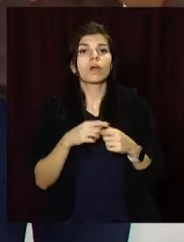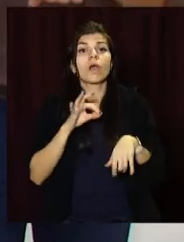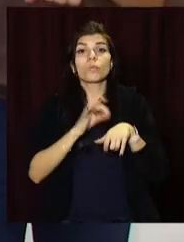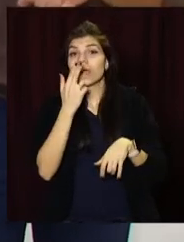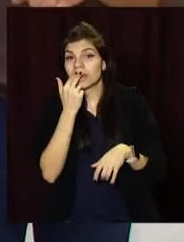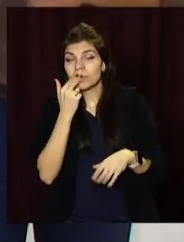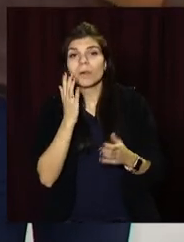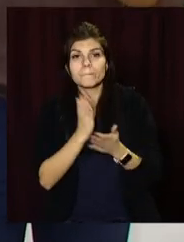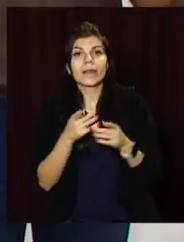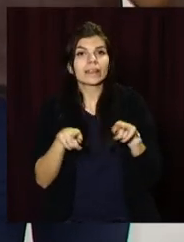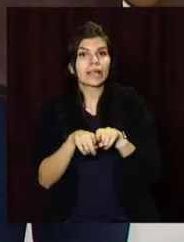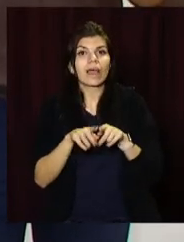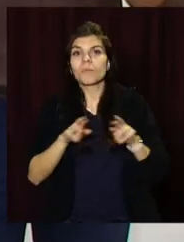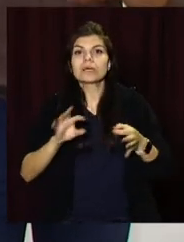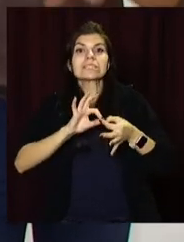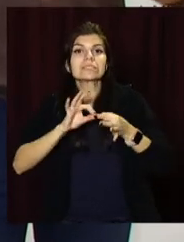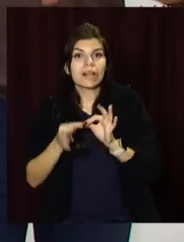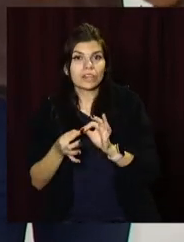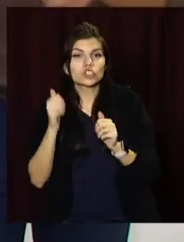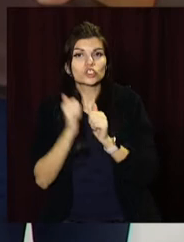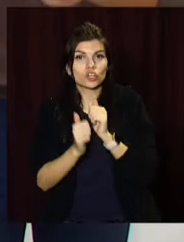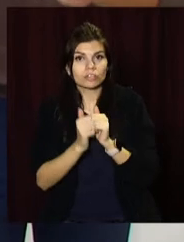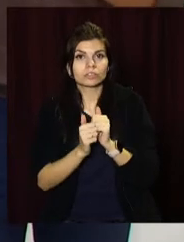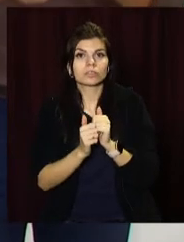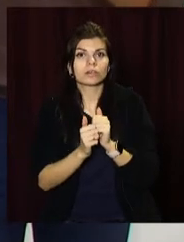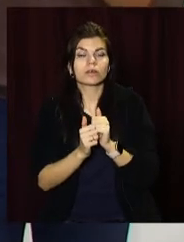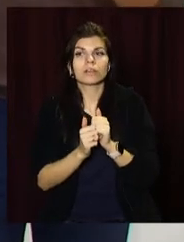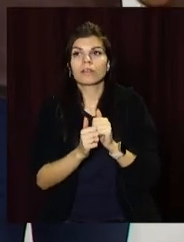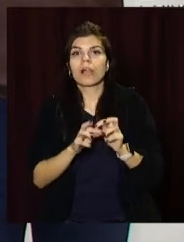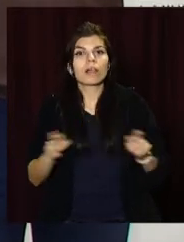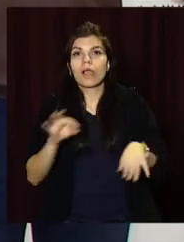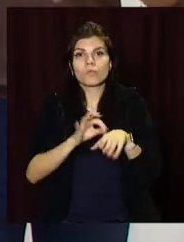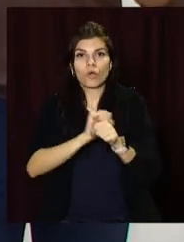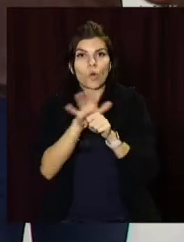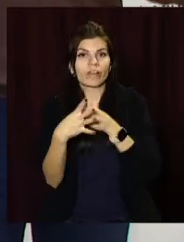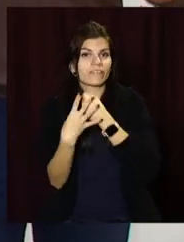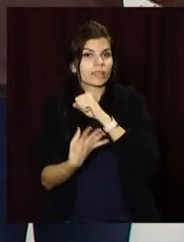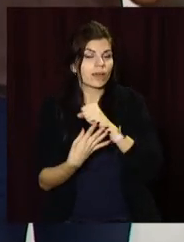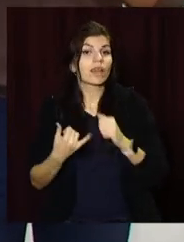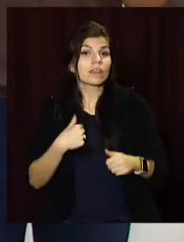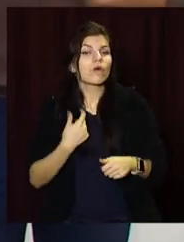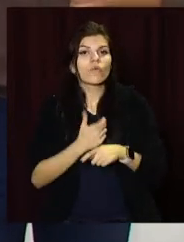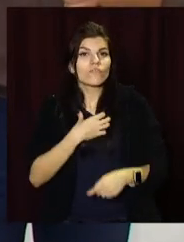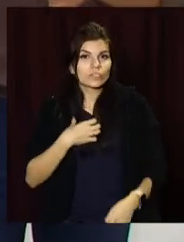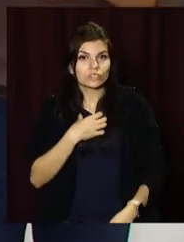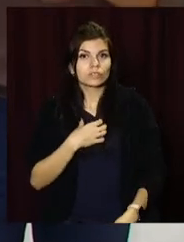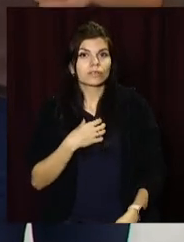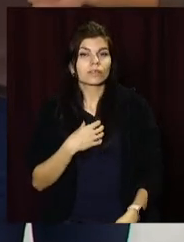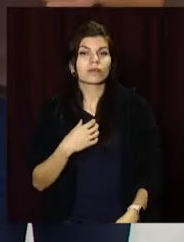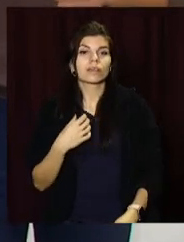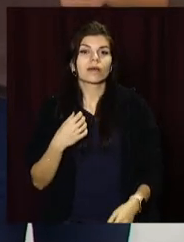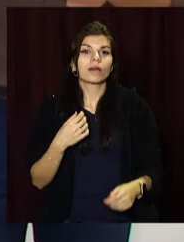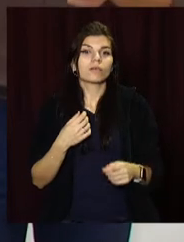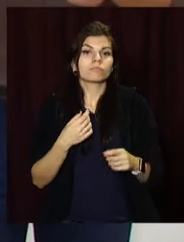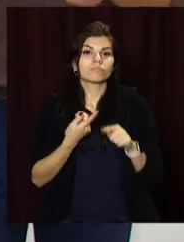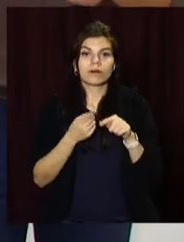на грип мають такі ж саме ускладнення дуже часто, як і хворі на COVID-19. Для нас дуже важливо підійти